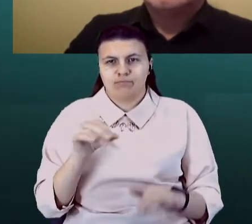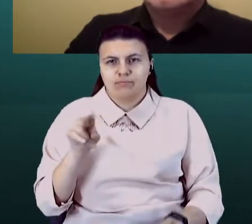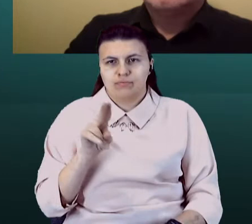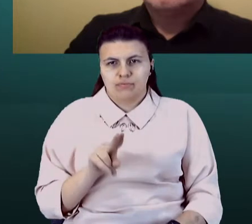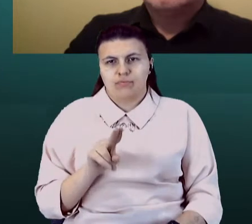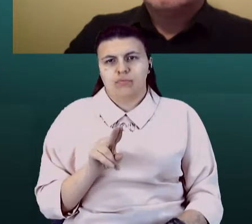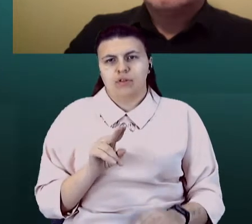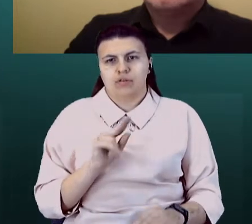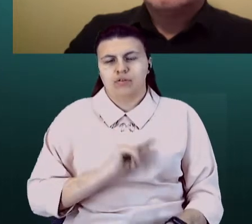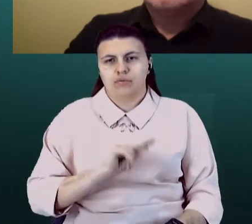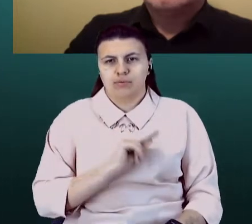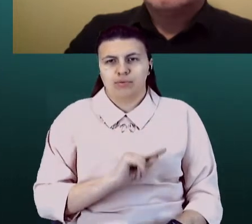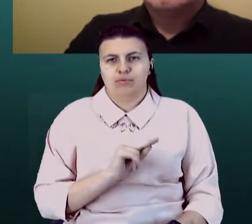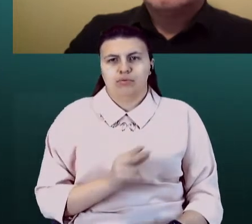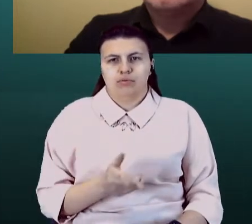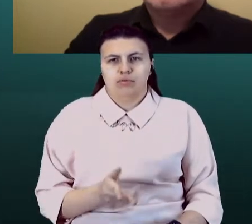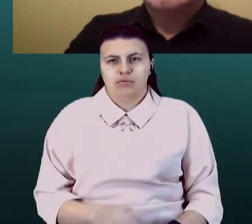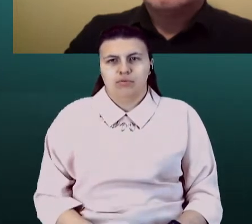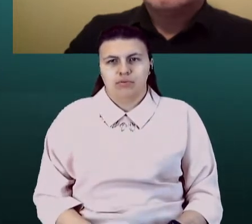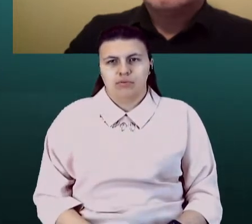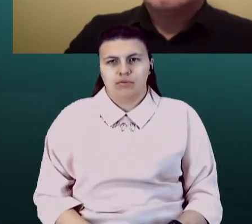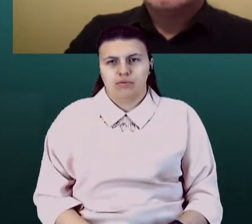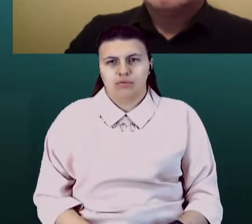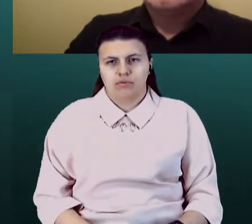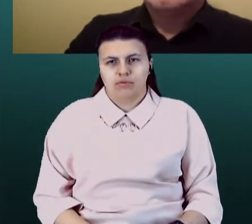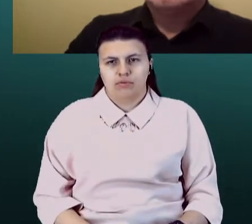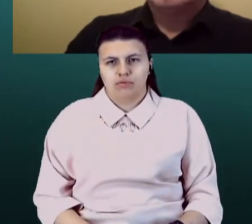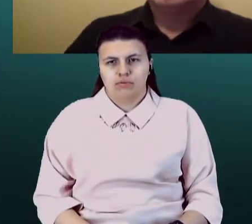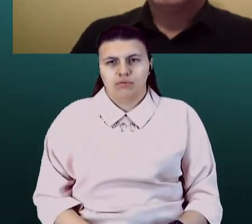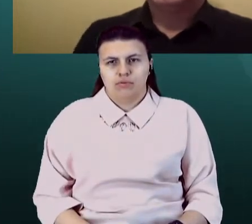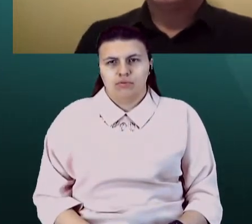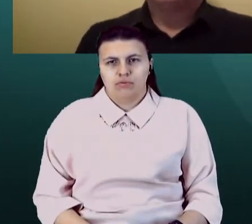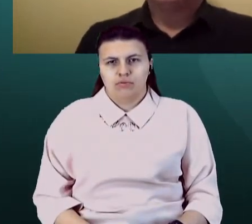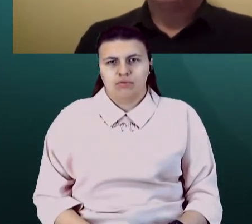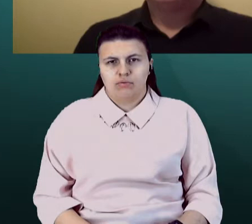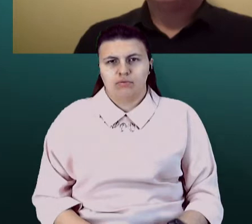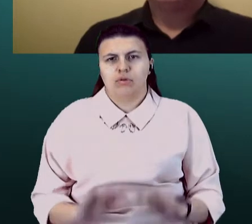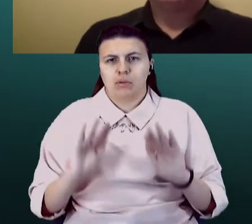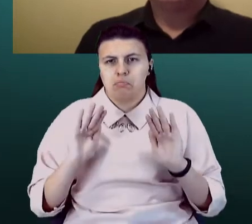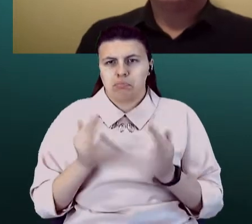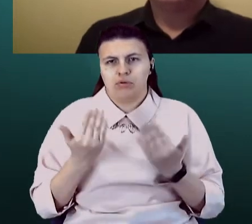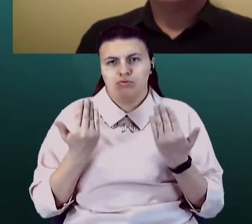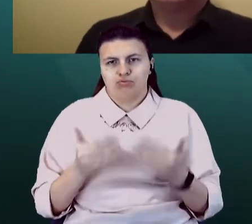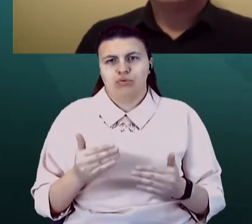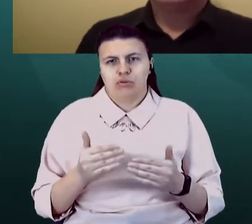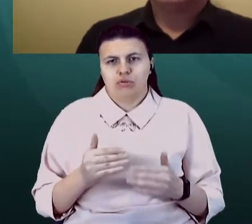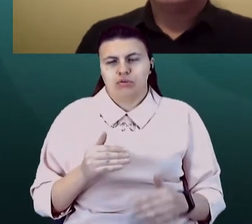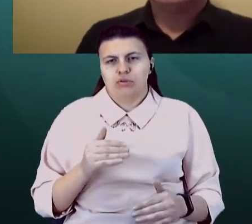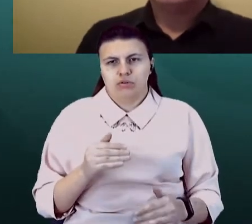прив'язуванням, грубо кажучи, карантинних муров по поводу спеціальної дистанції і так далі.